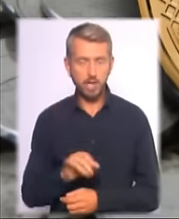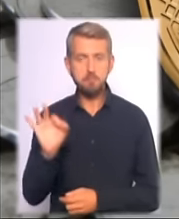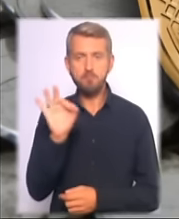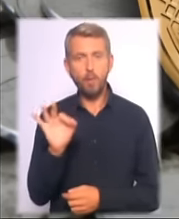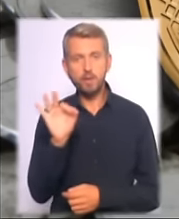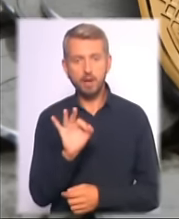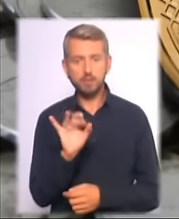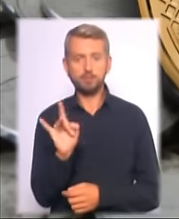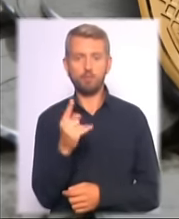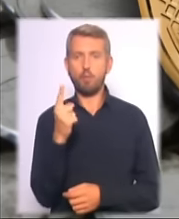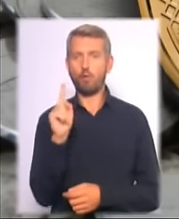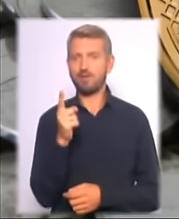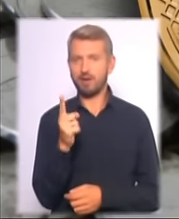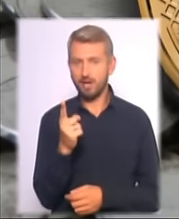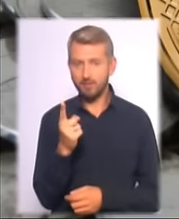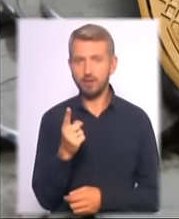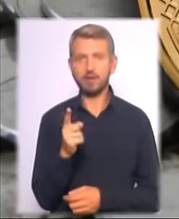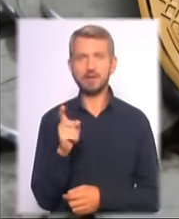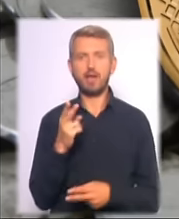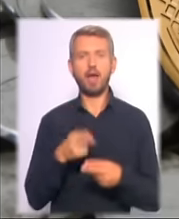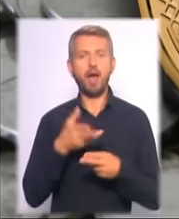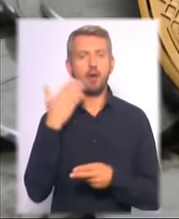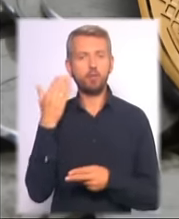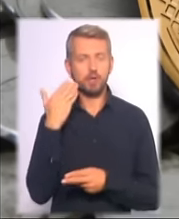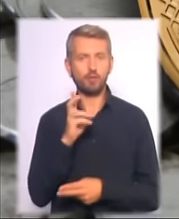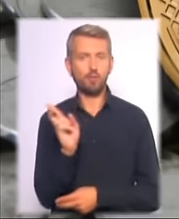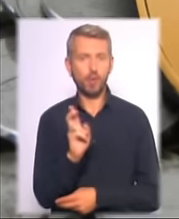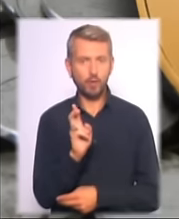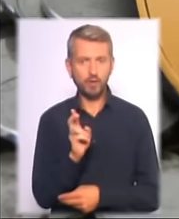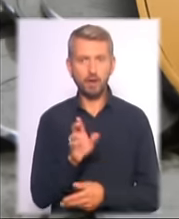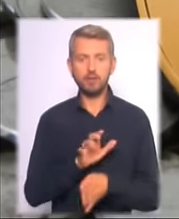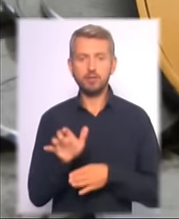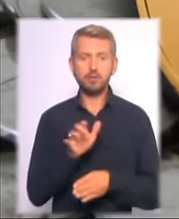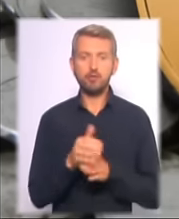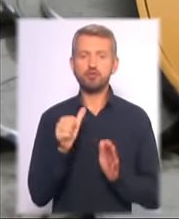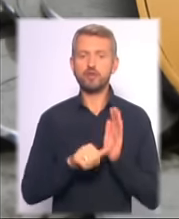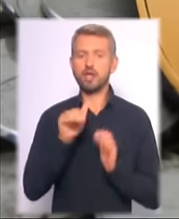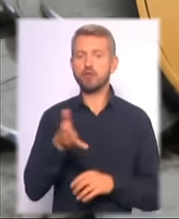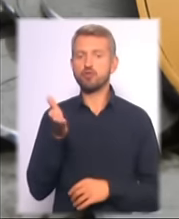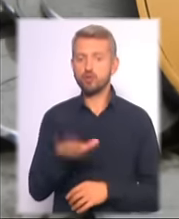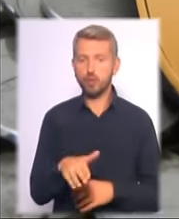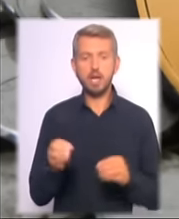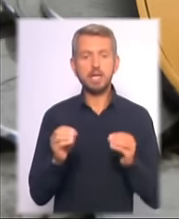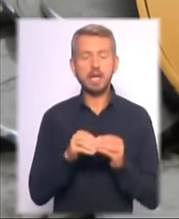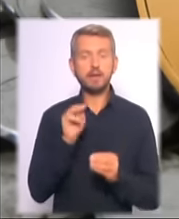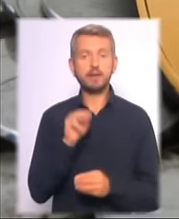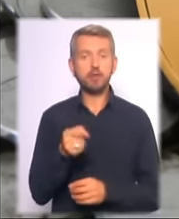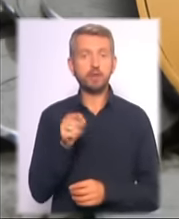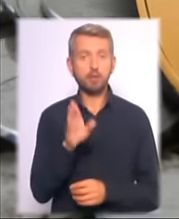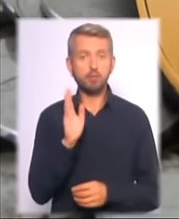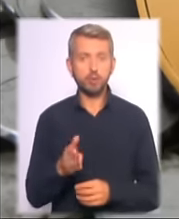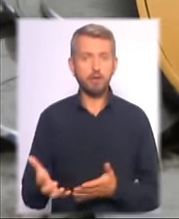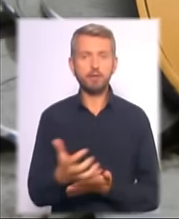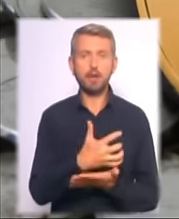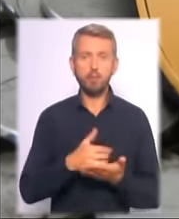номіналом 1 гривня з алюмінієвої бронзи тираж 60 тисяч. 10 тисяч з них буде у наборі